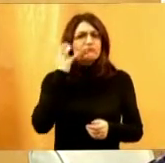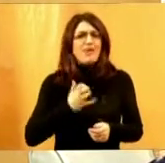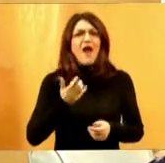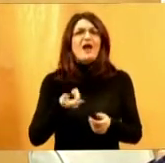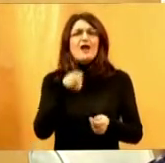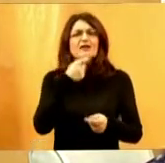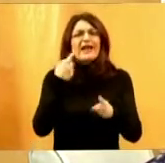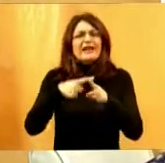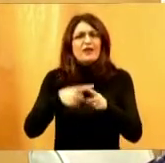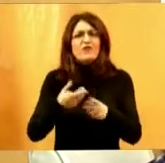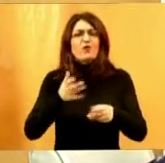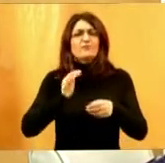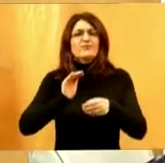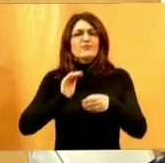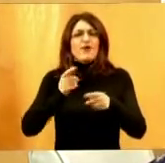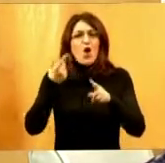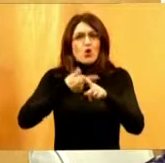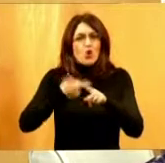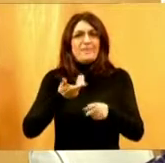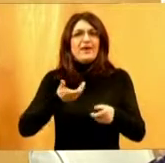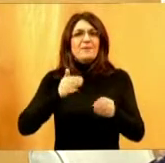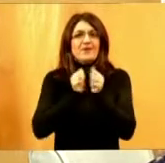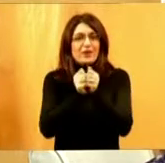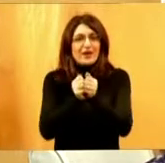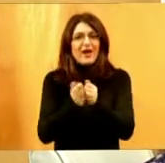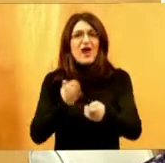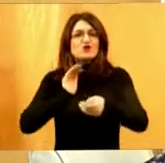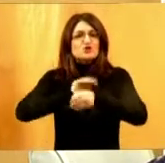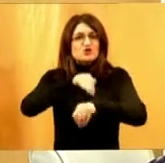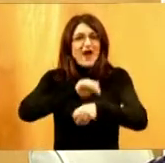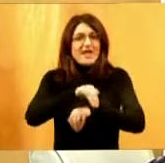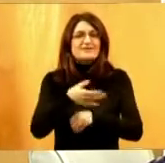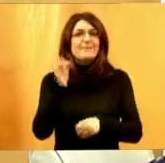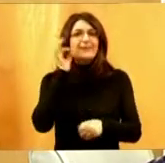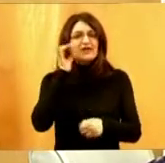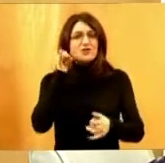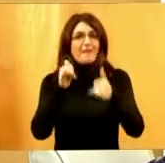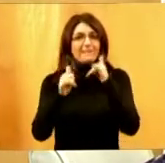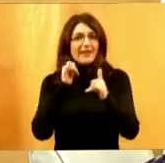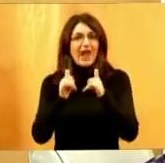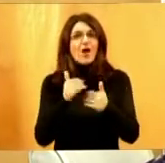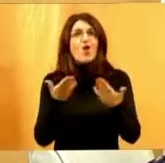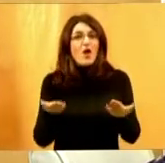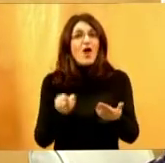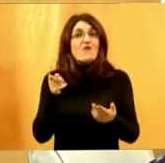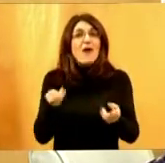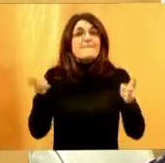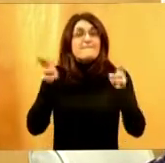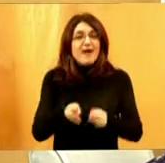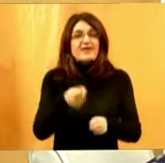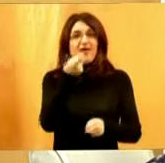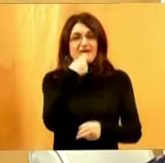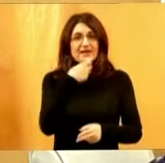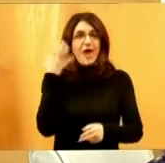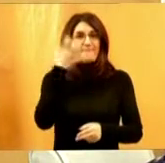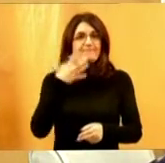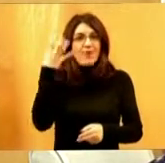krumpir, zelje, žgance, mlijeko, kiselo mlijeko, pa mogu vam reći manje su jeli povrća,